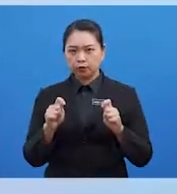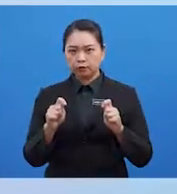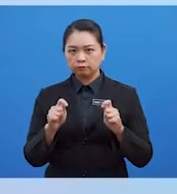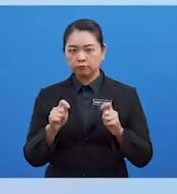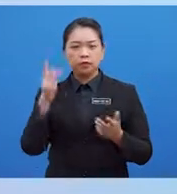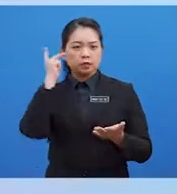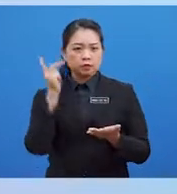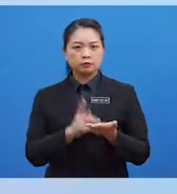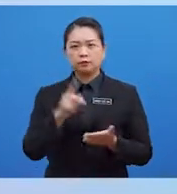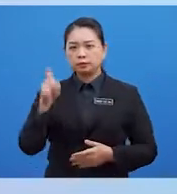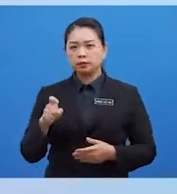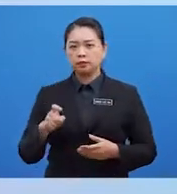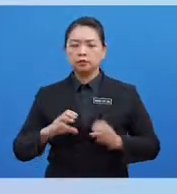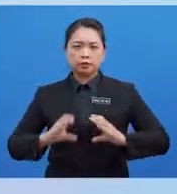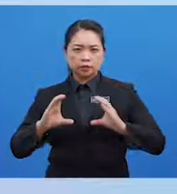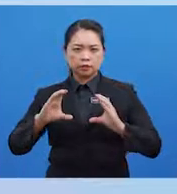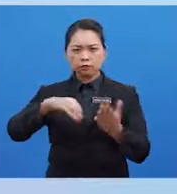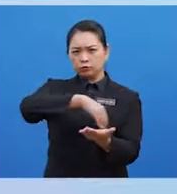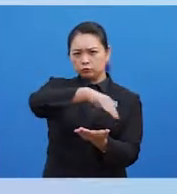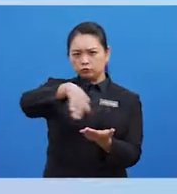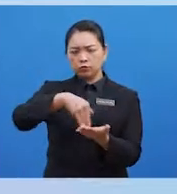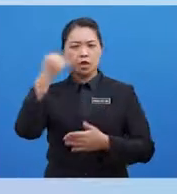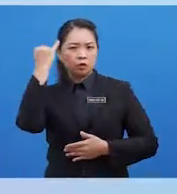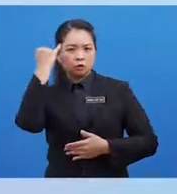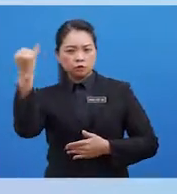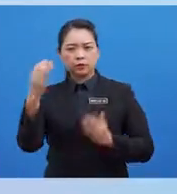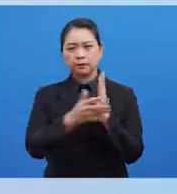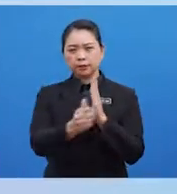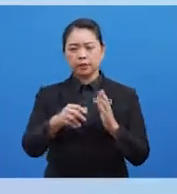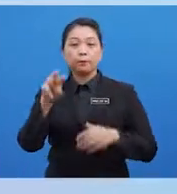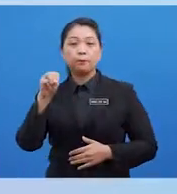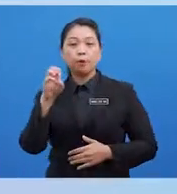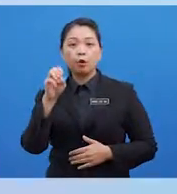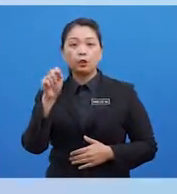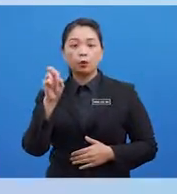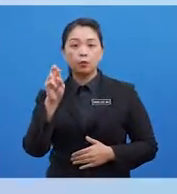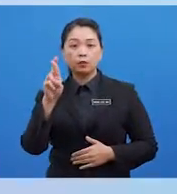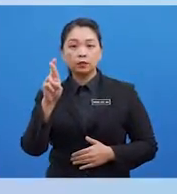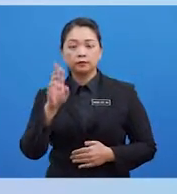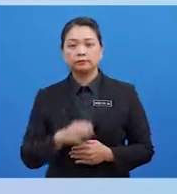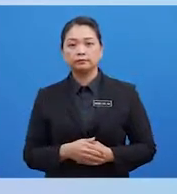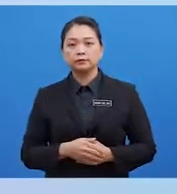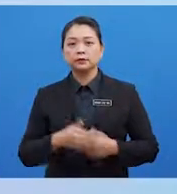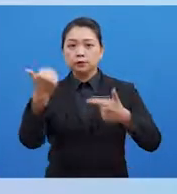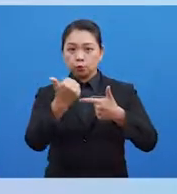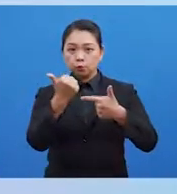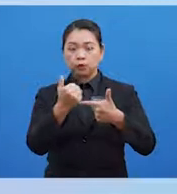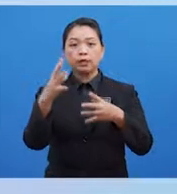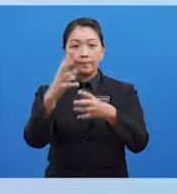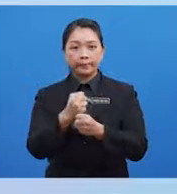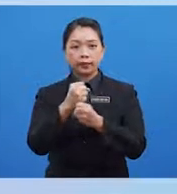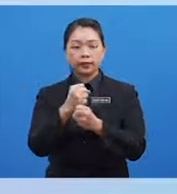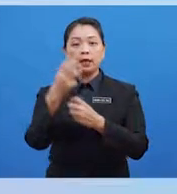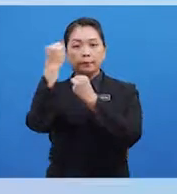mengenalpasti secara keseluruhan konsep kemahiran moto Dua, mendapatkan maklumat